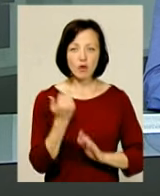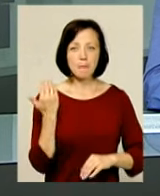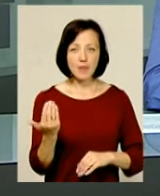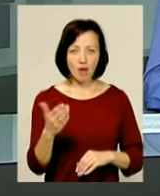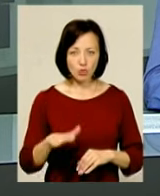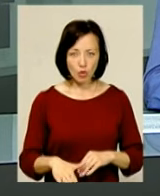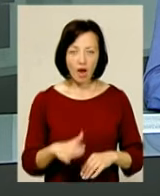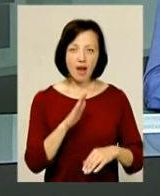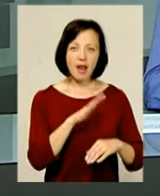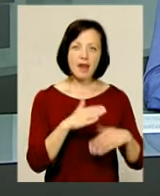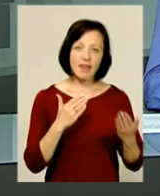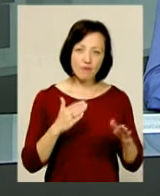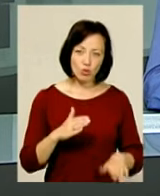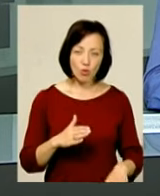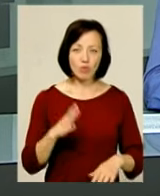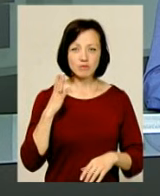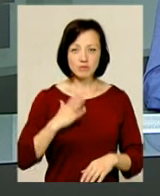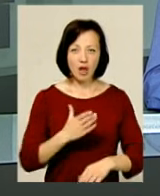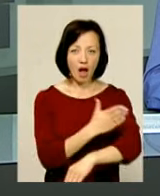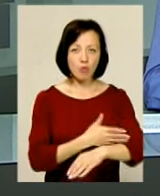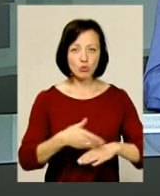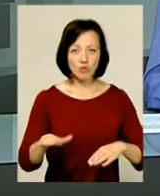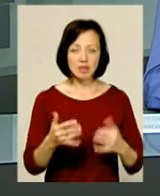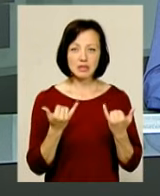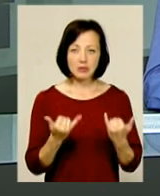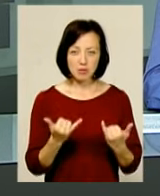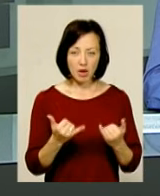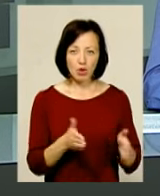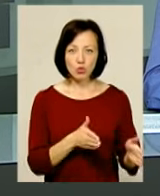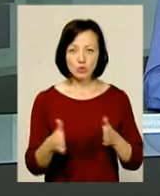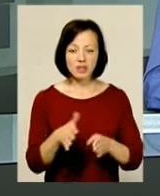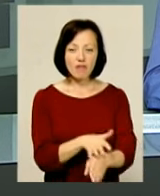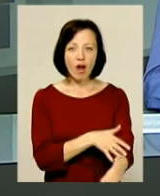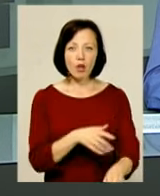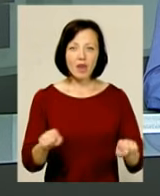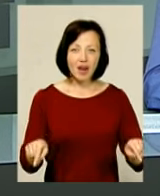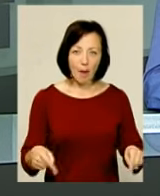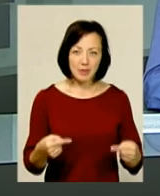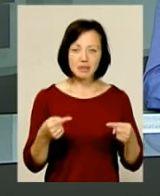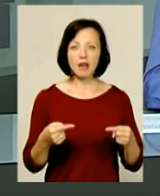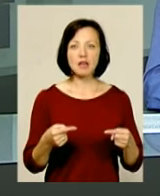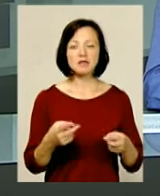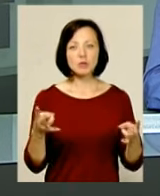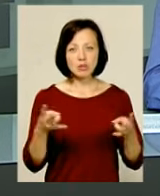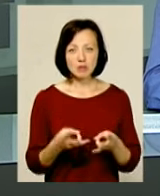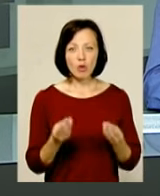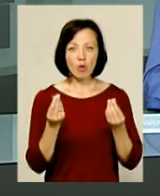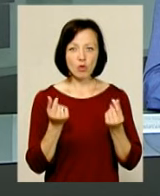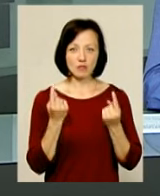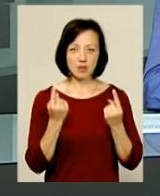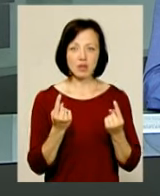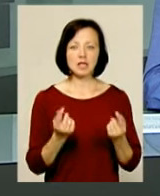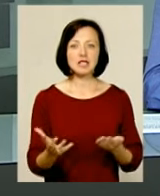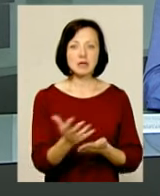кінцівку, а от ліву довелося амптувати. Тепер Володимир готується до тривалої реабілітації, а на неї потрібні чималі кошти.